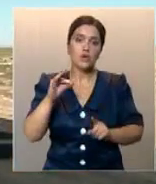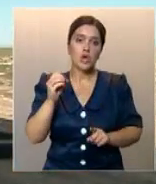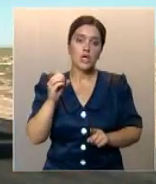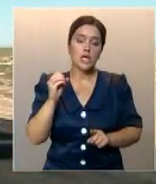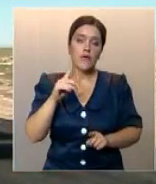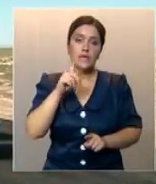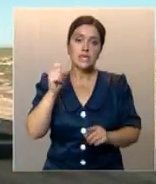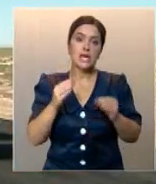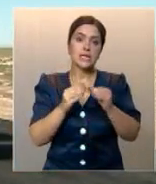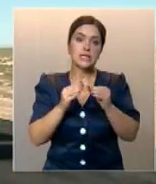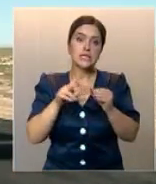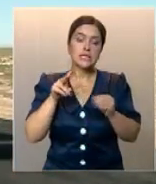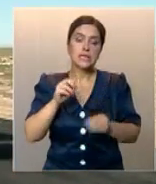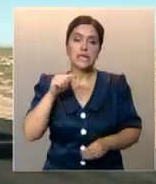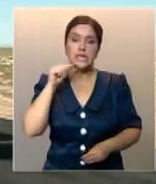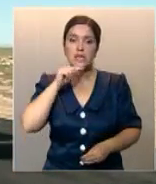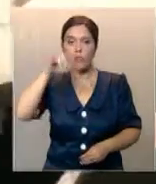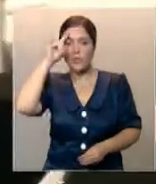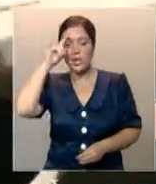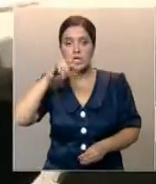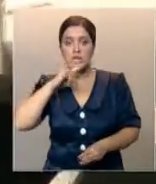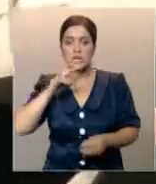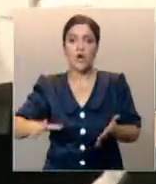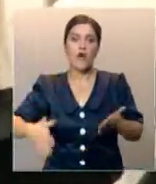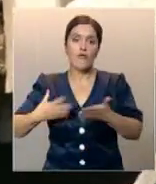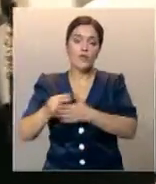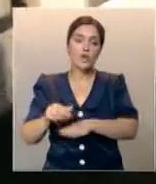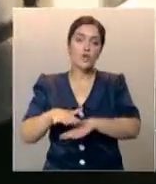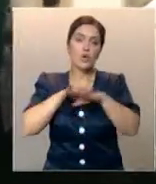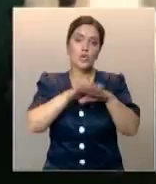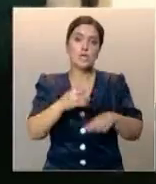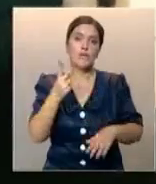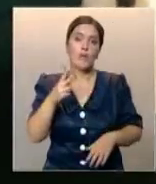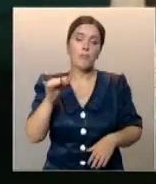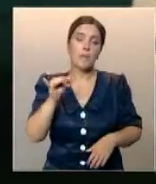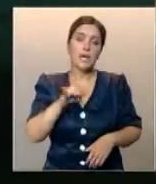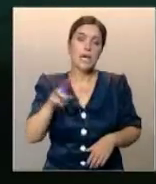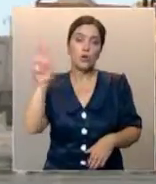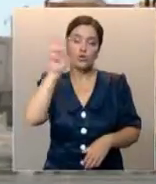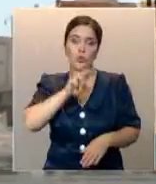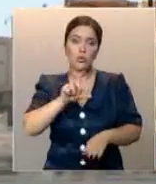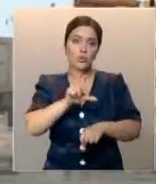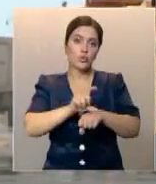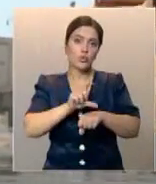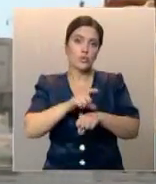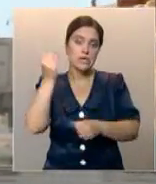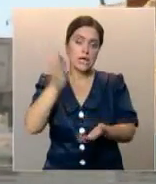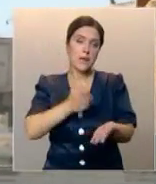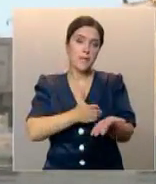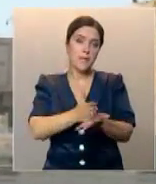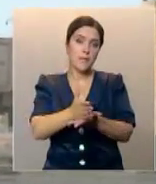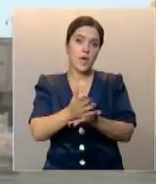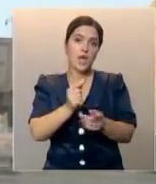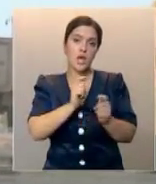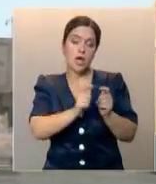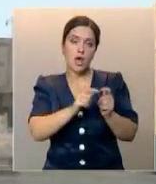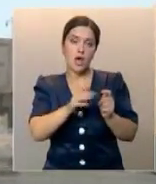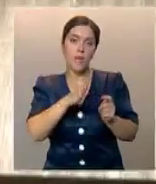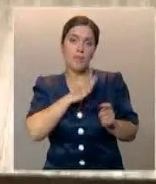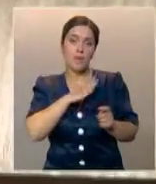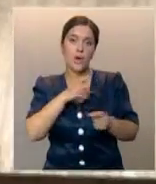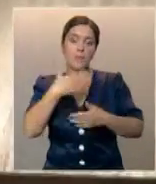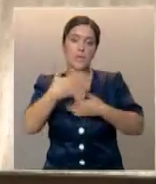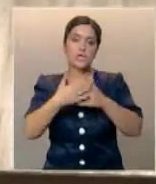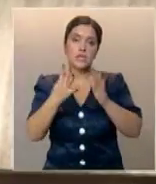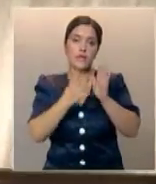Дасаевым. За последние 10 лет в экономику Казахстана вложено около 2 миллиардов долларов турецких прямых инвестиций. В свою